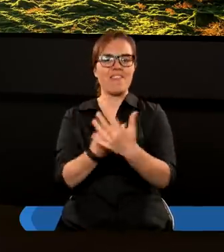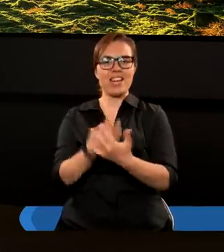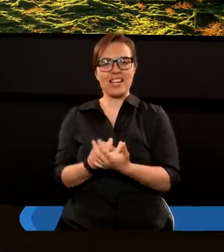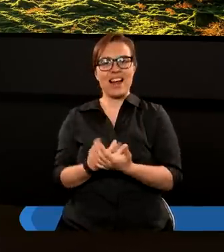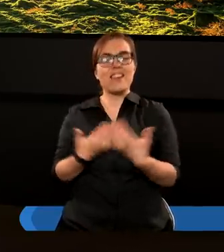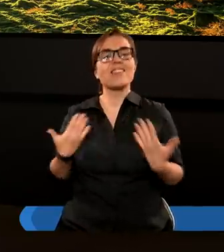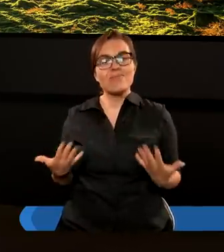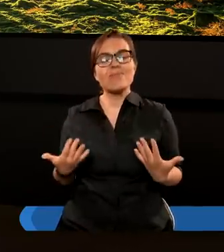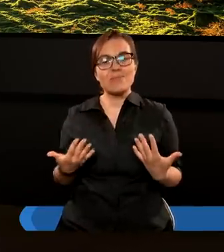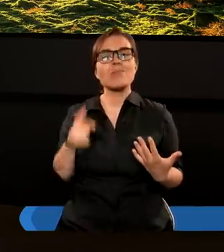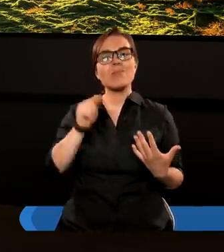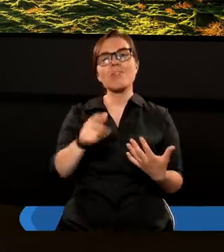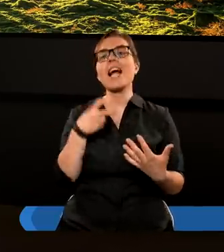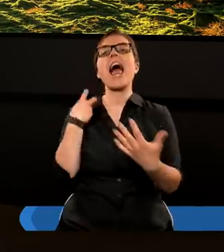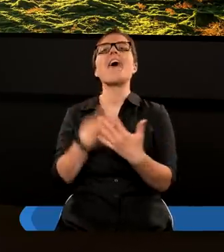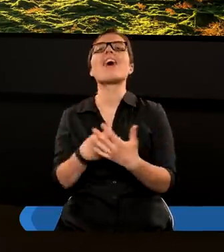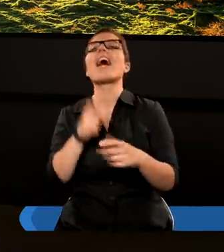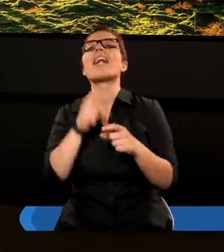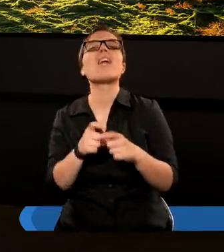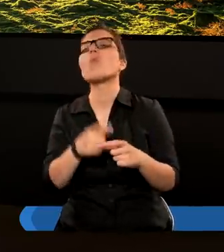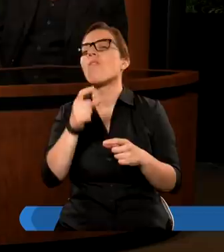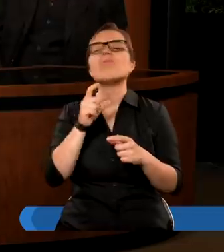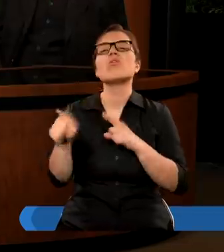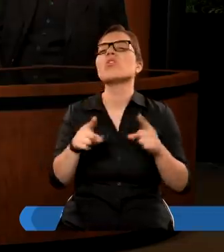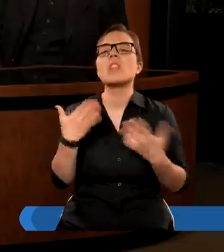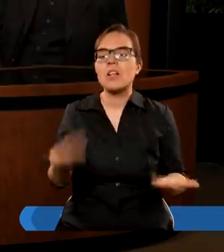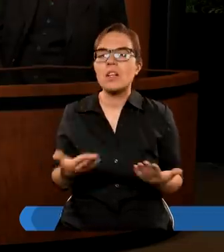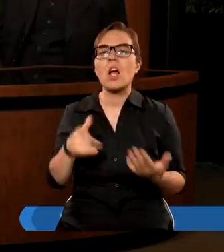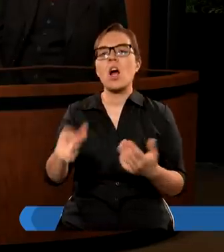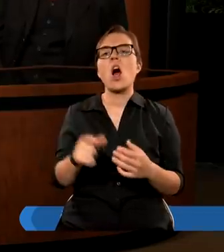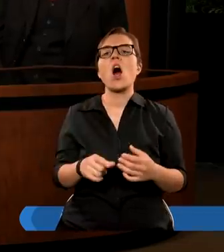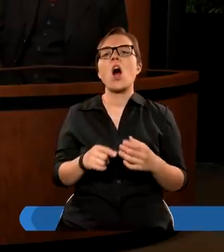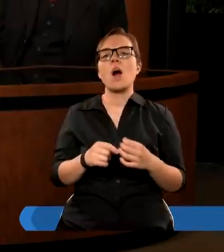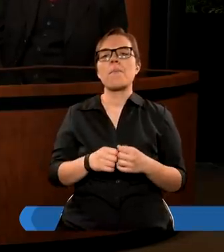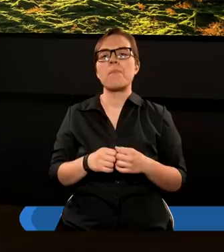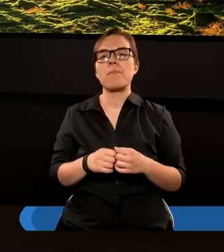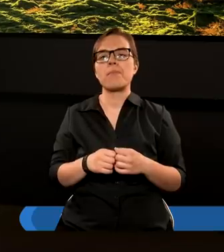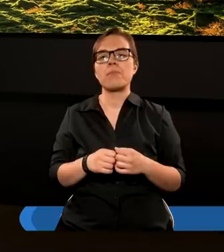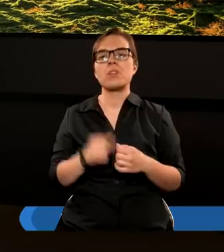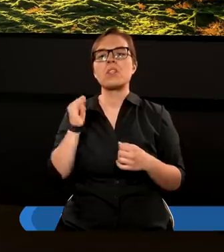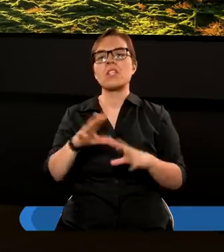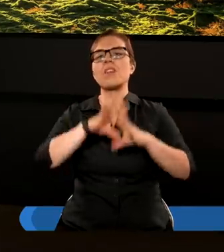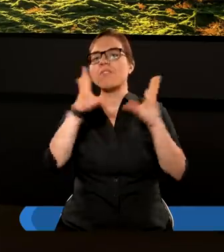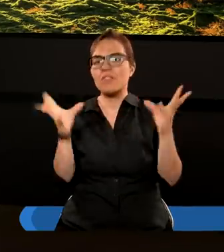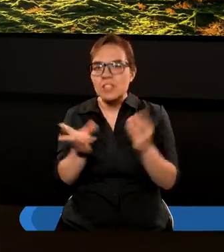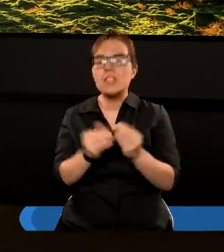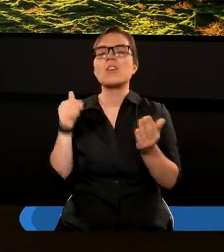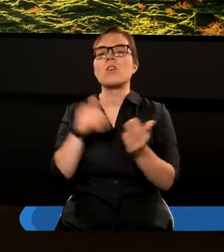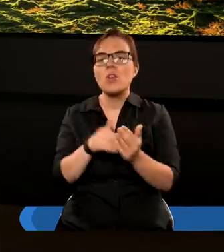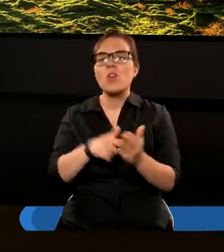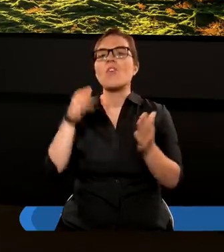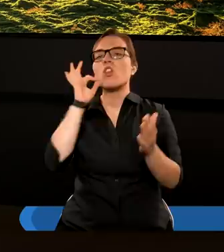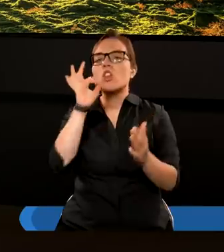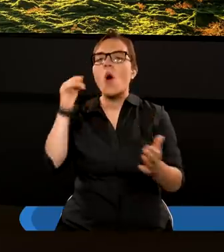co znaczy słowo Ewangelia? Dobra nowina. Więc wszyscy potrzebują